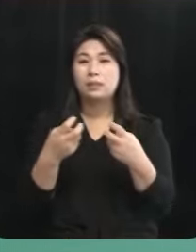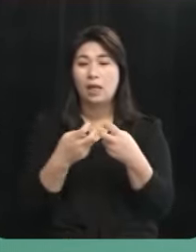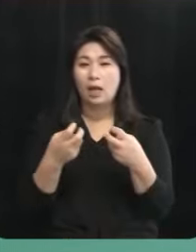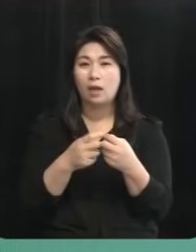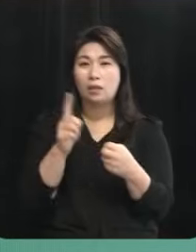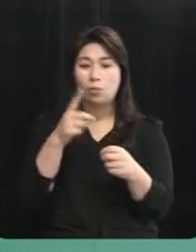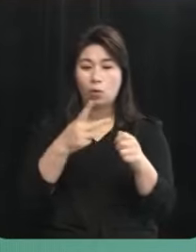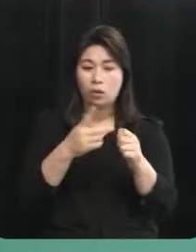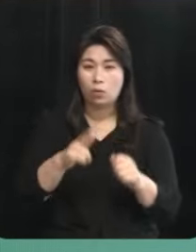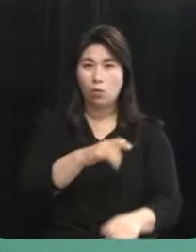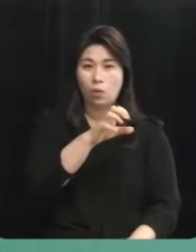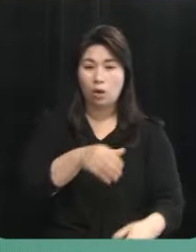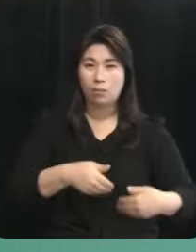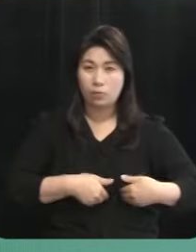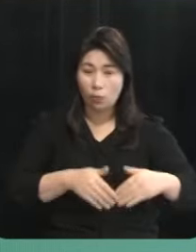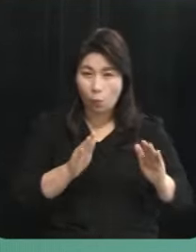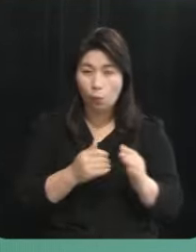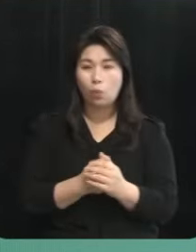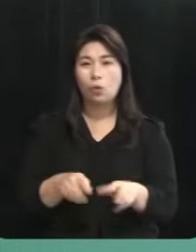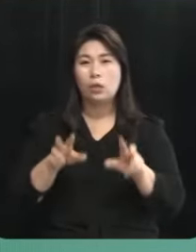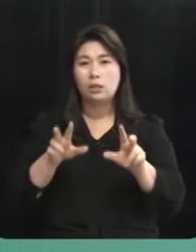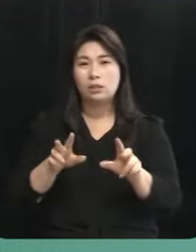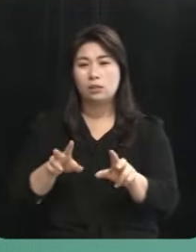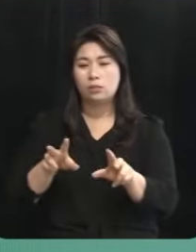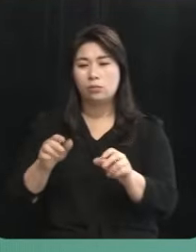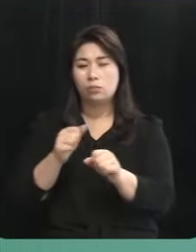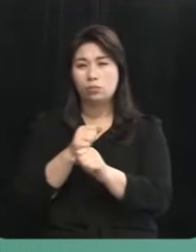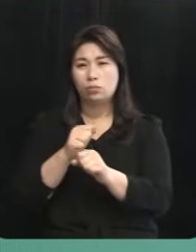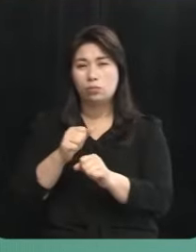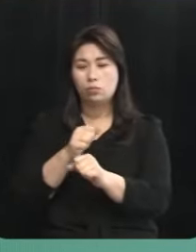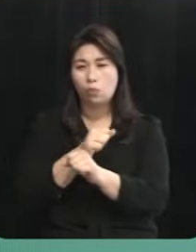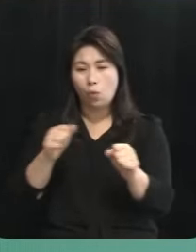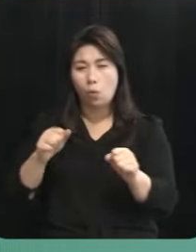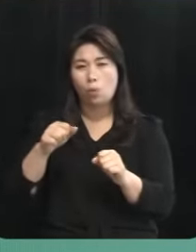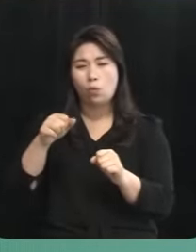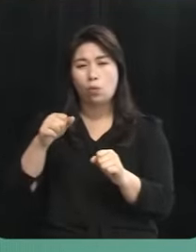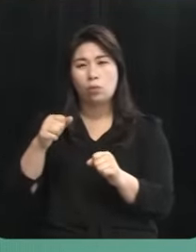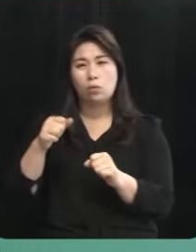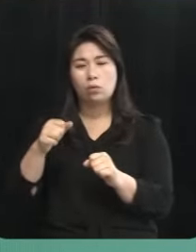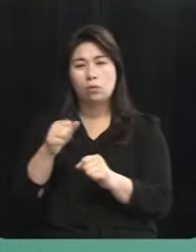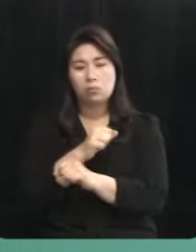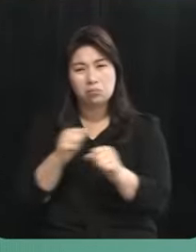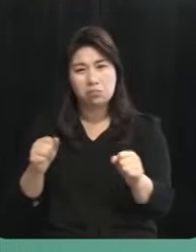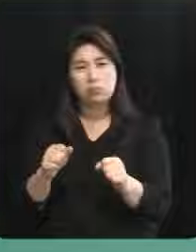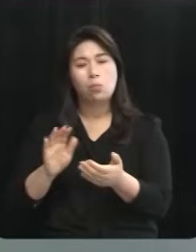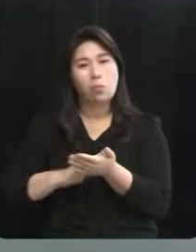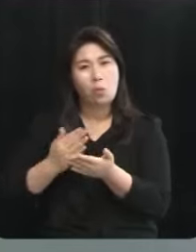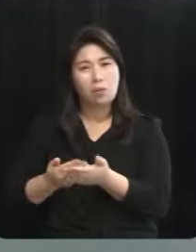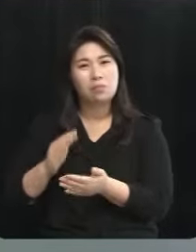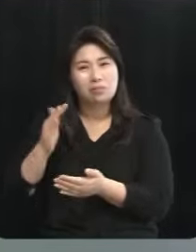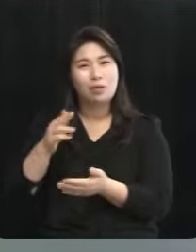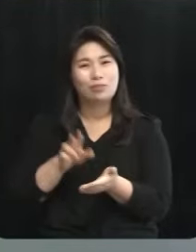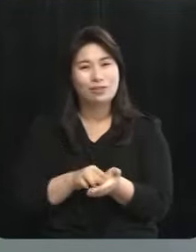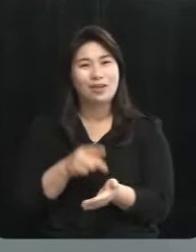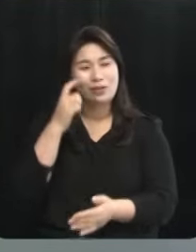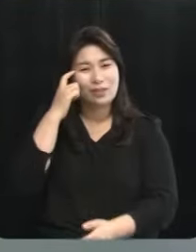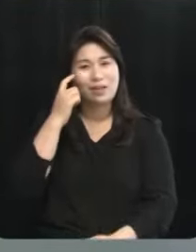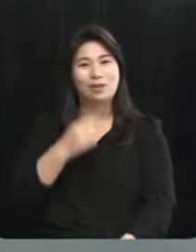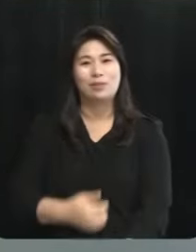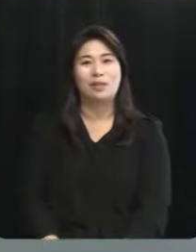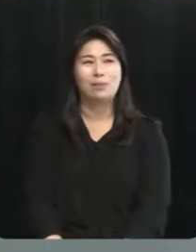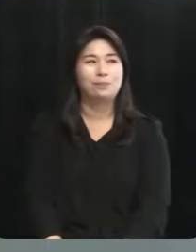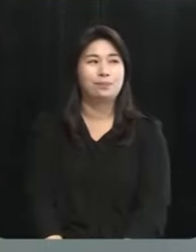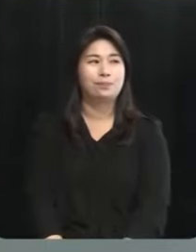제2공항 필요 없고요 지금 현 공항을 확충해서 다시 확충해서 보완하면 될 문제라고 생각합니다